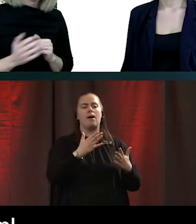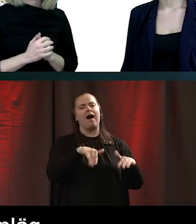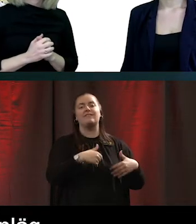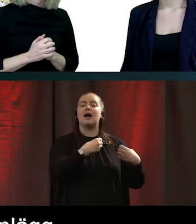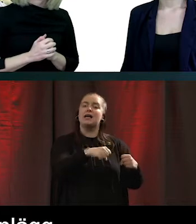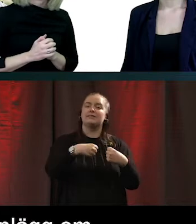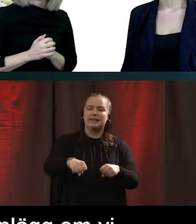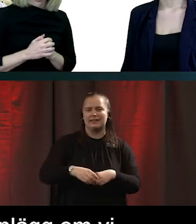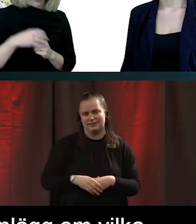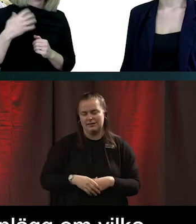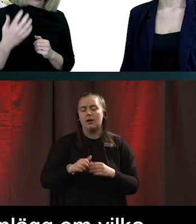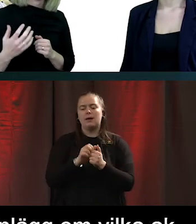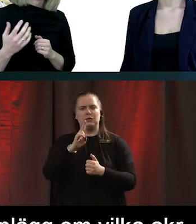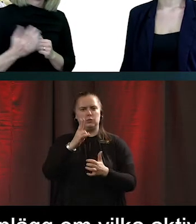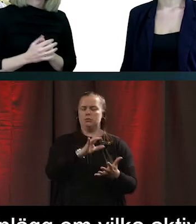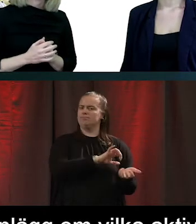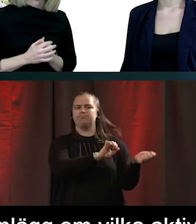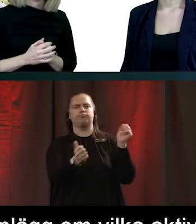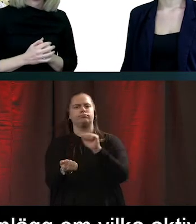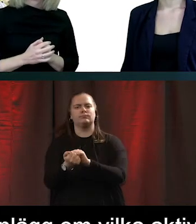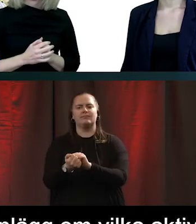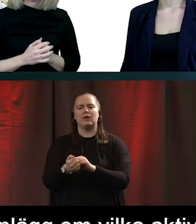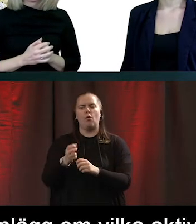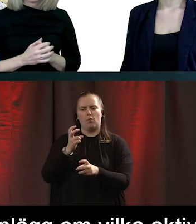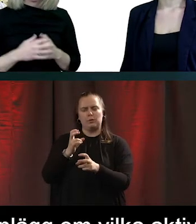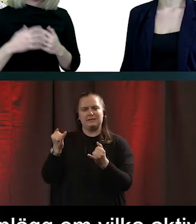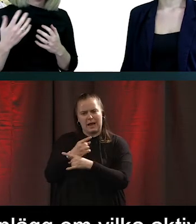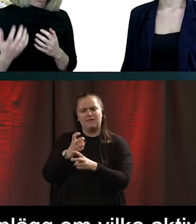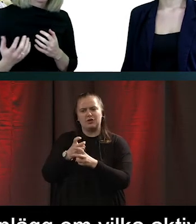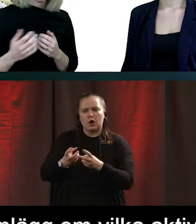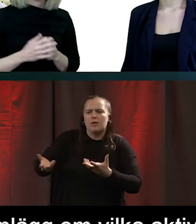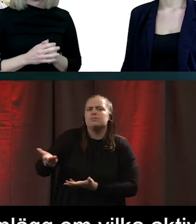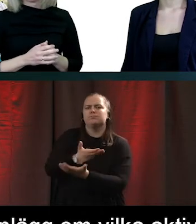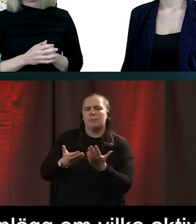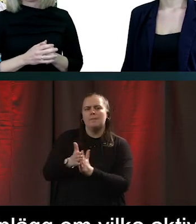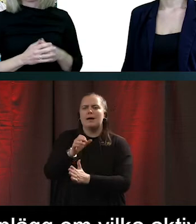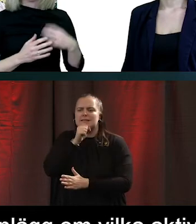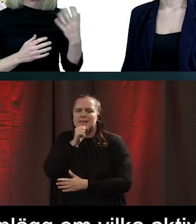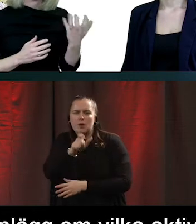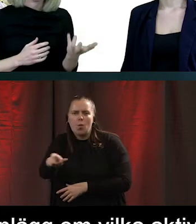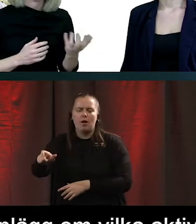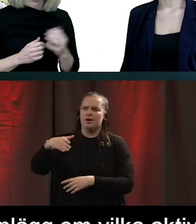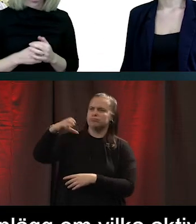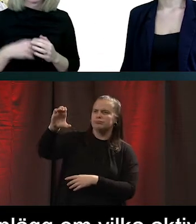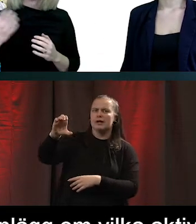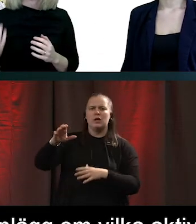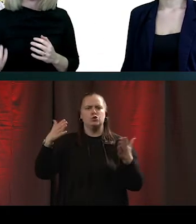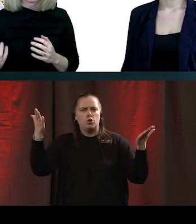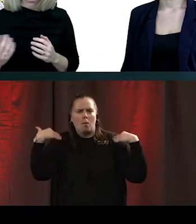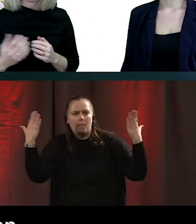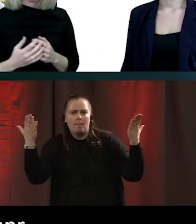man om. Och istället börja interagera med seniorerna. Lade ut inlägg, gympa, matlagning,